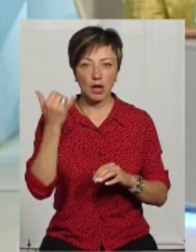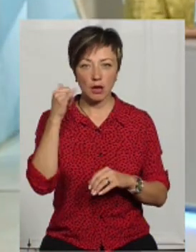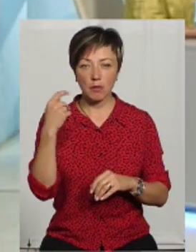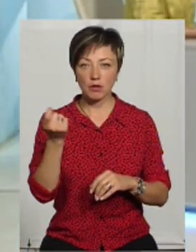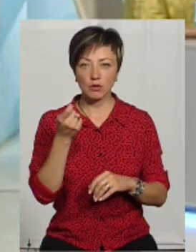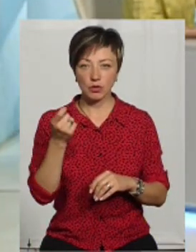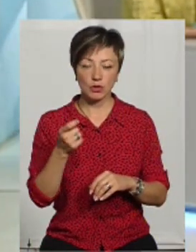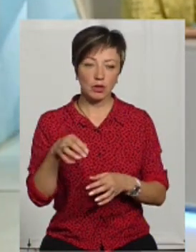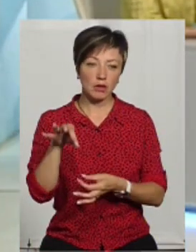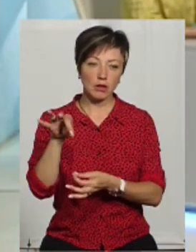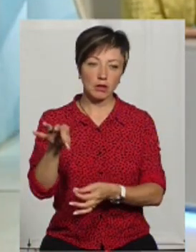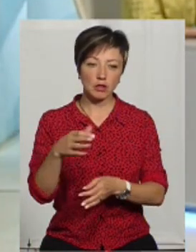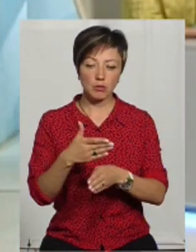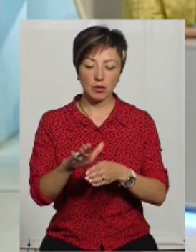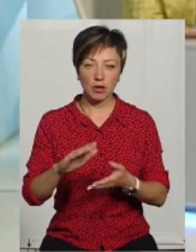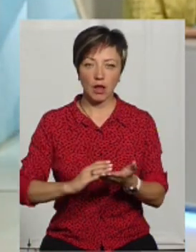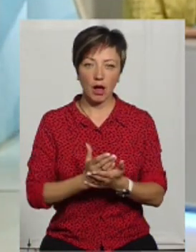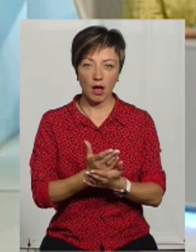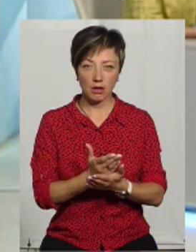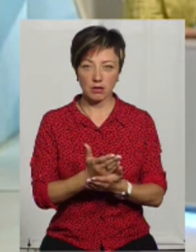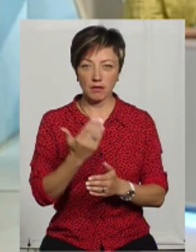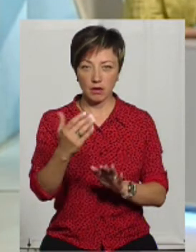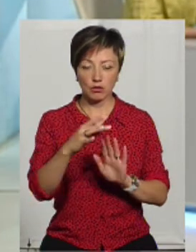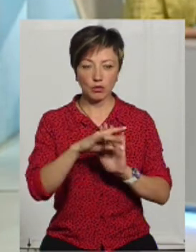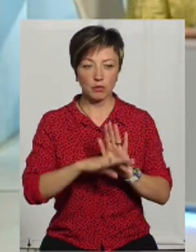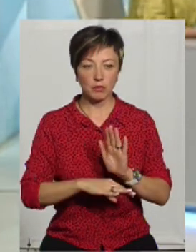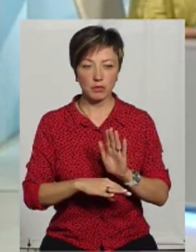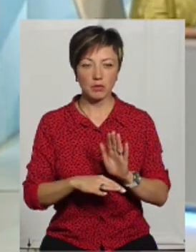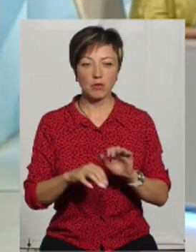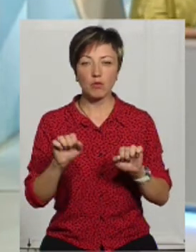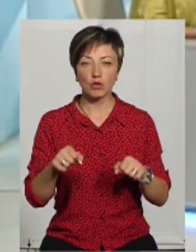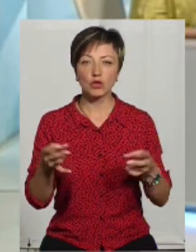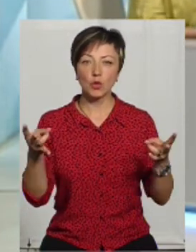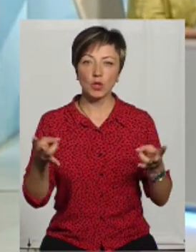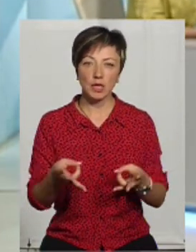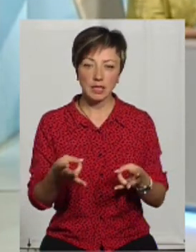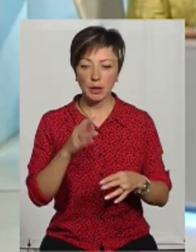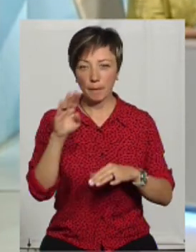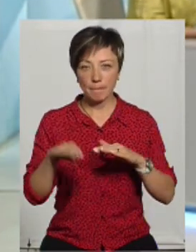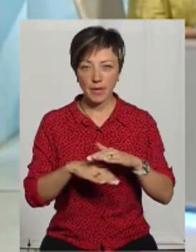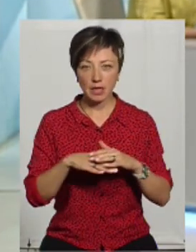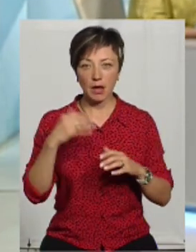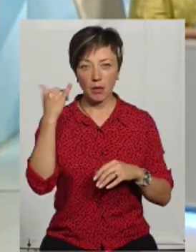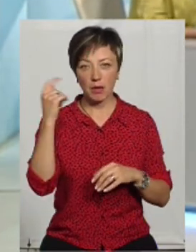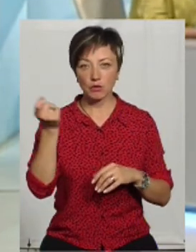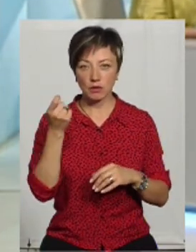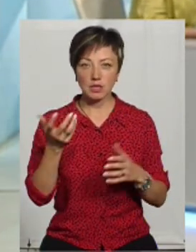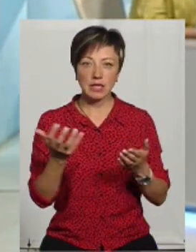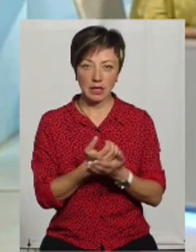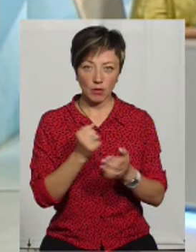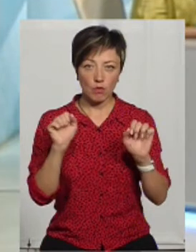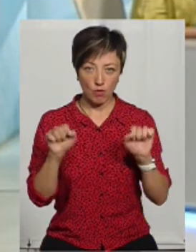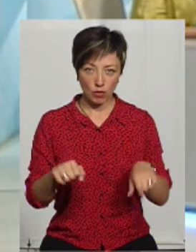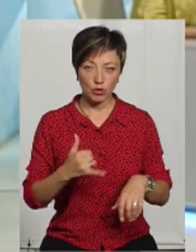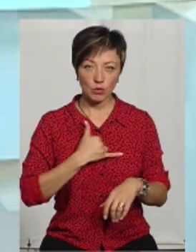От нічийний шматочок на карті Держгеокадастру, який може згодитися від пасовища, знайти ще реально